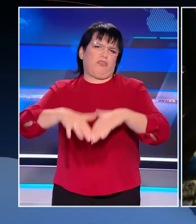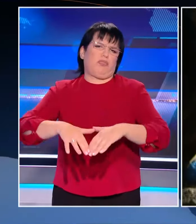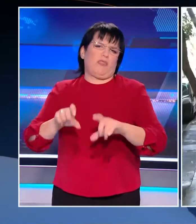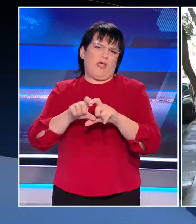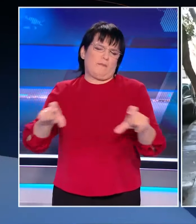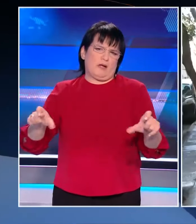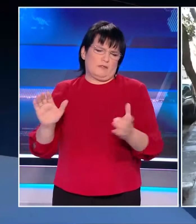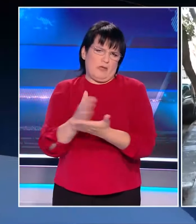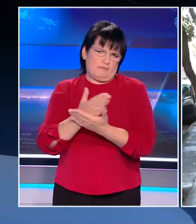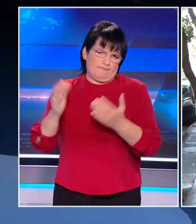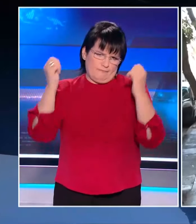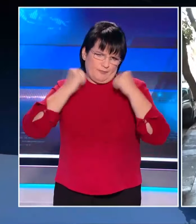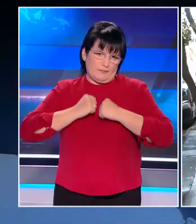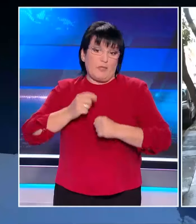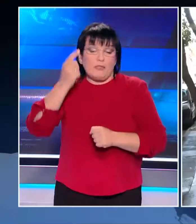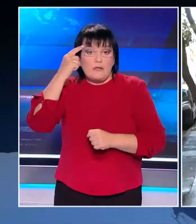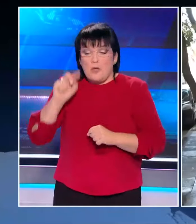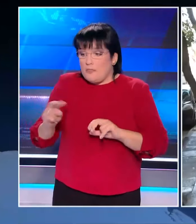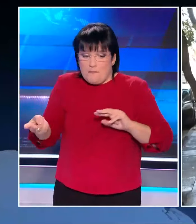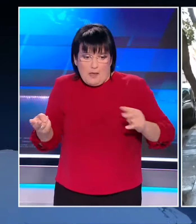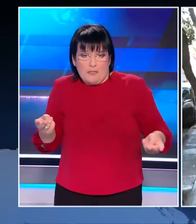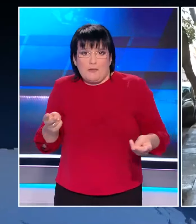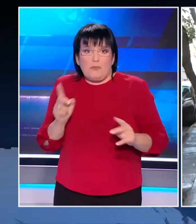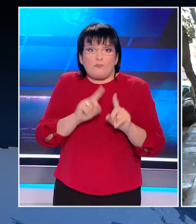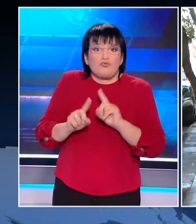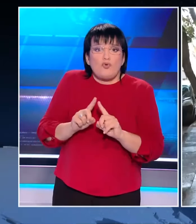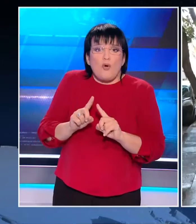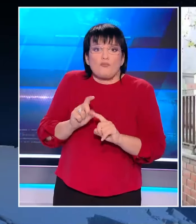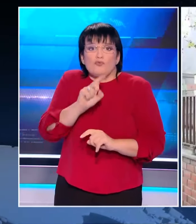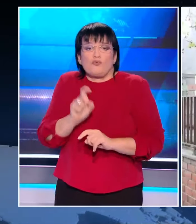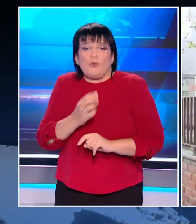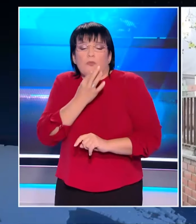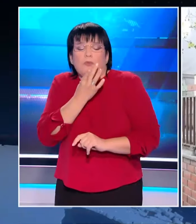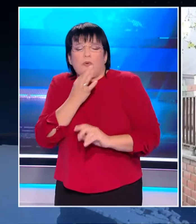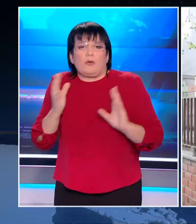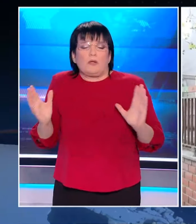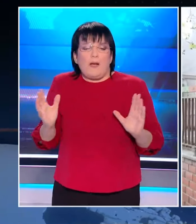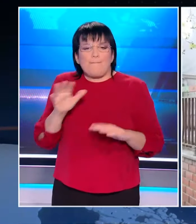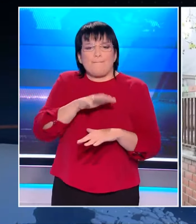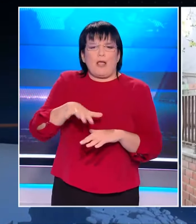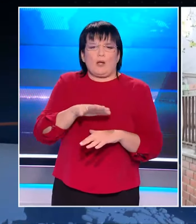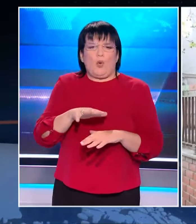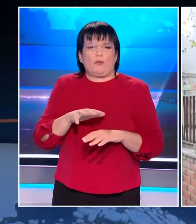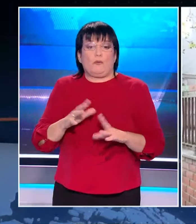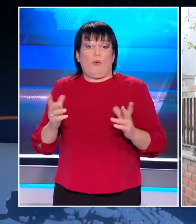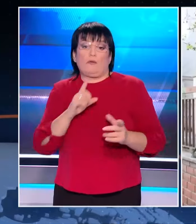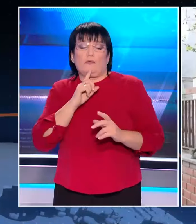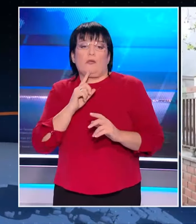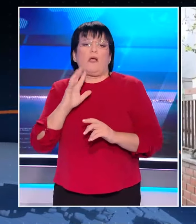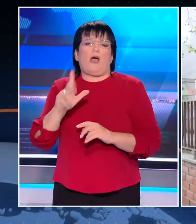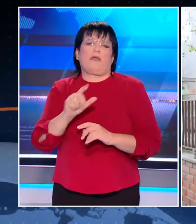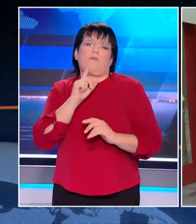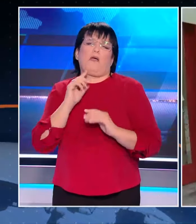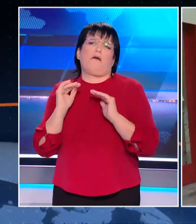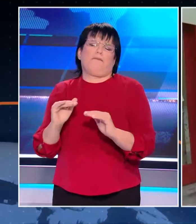αμπελοκήπους. Δεν ξέρουμε ποιοι μένουν δίπλα μας και βοβόμαστε. Δεν είναι μια περιοχή που περιμένεις ότι γίνονται